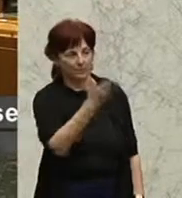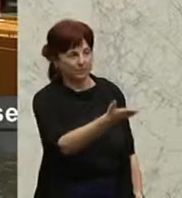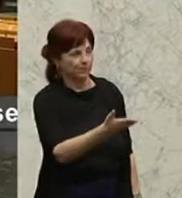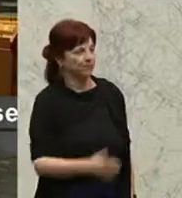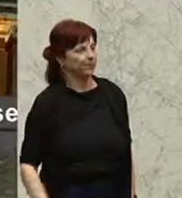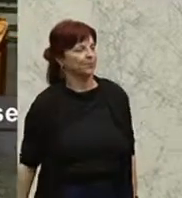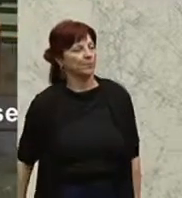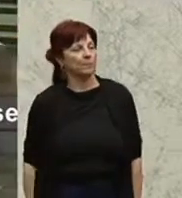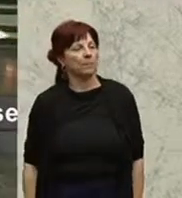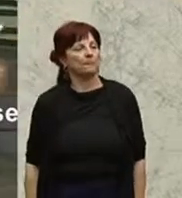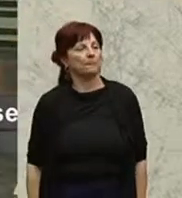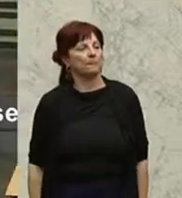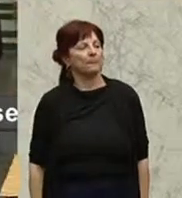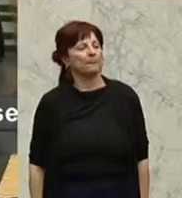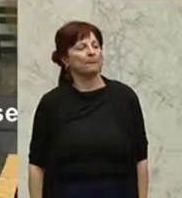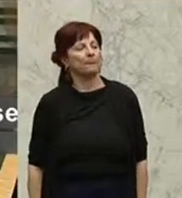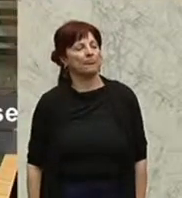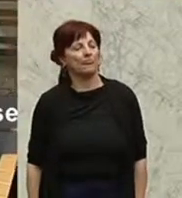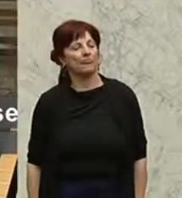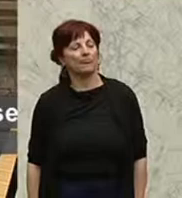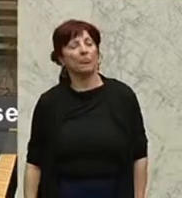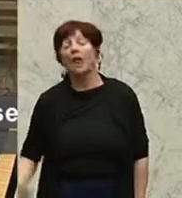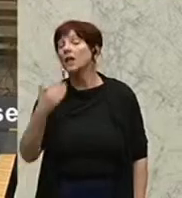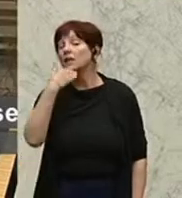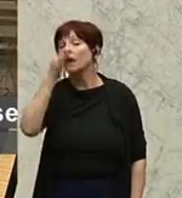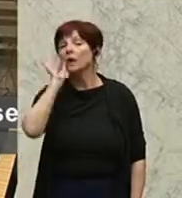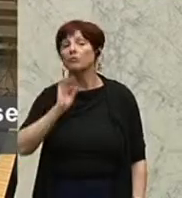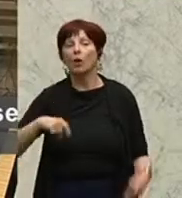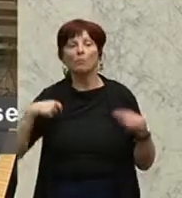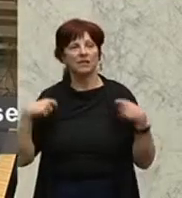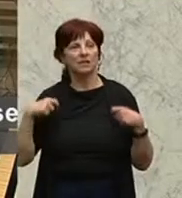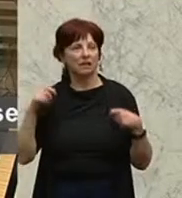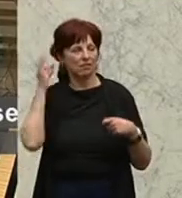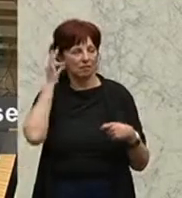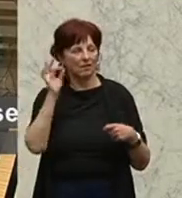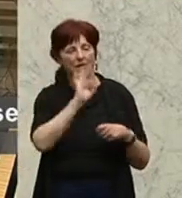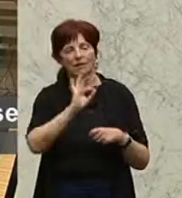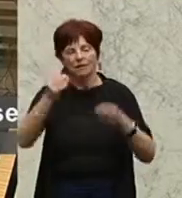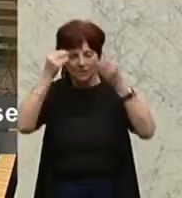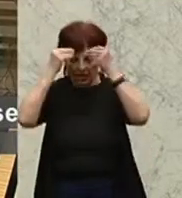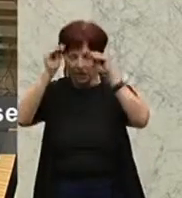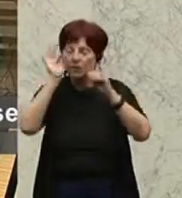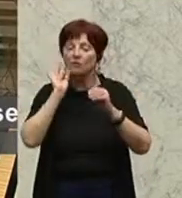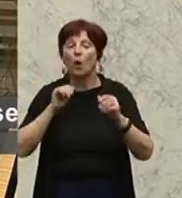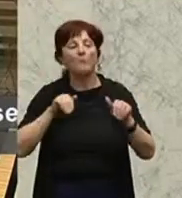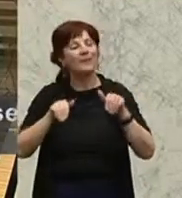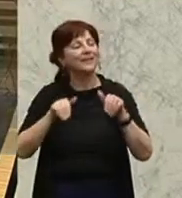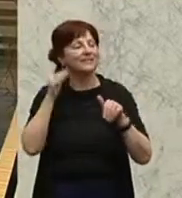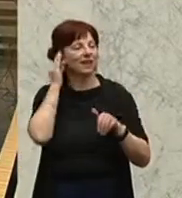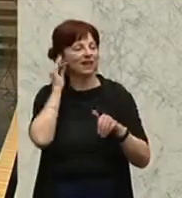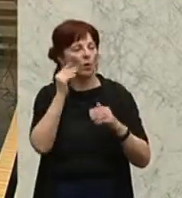Rolle im Zusammenhang auch mit der Westbalkanroute und der heute stattfindenden Konferenz zu diesem Thema